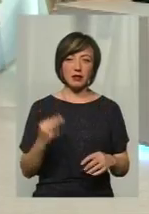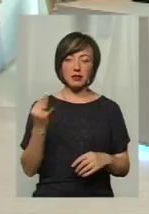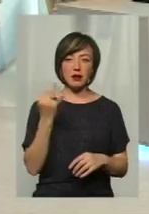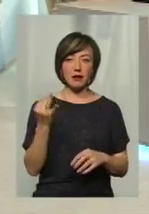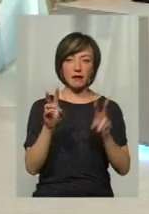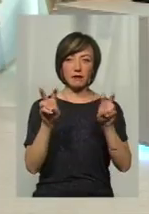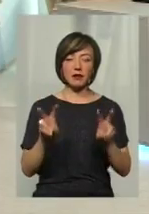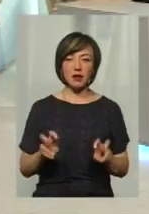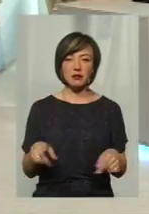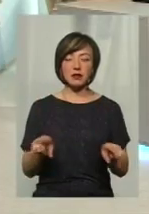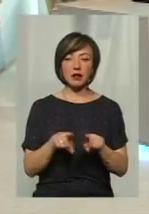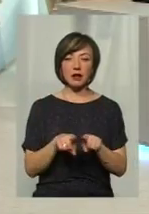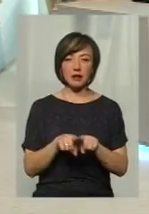назви.